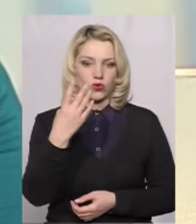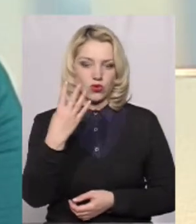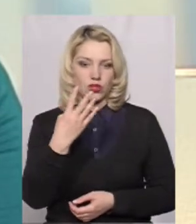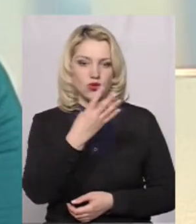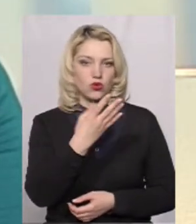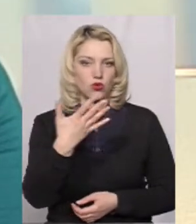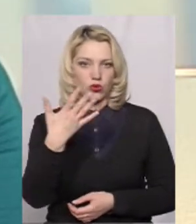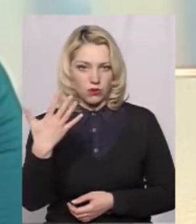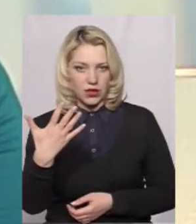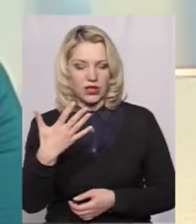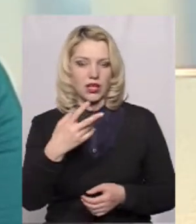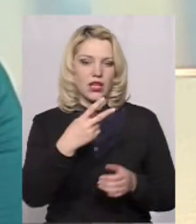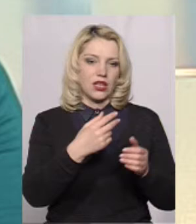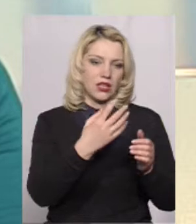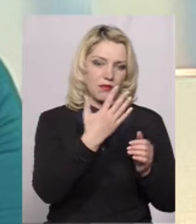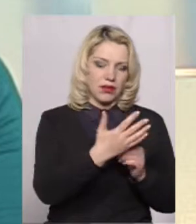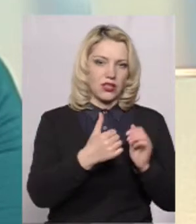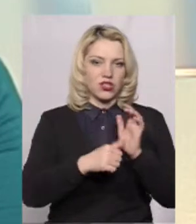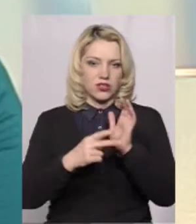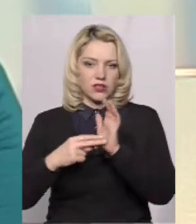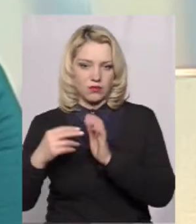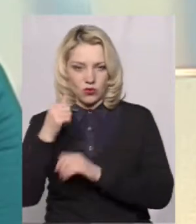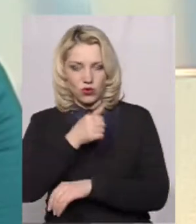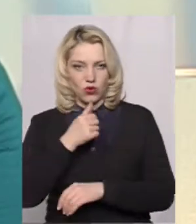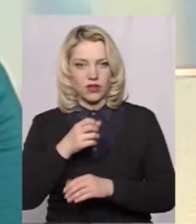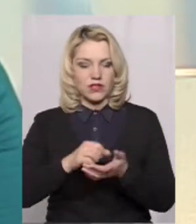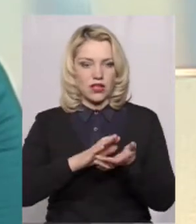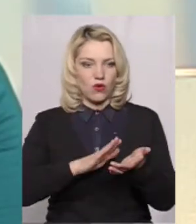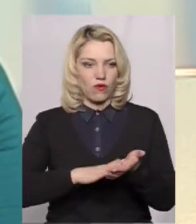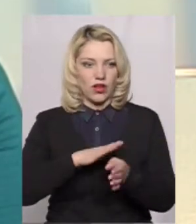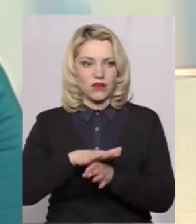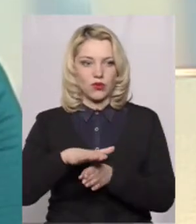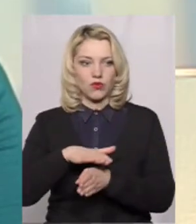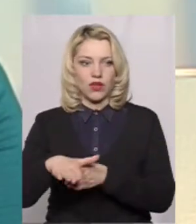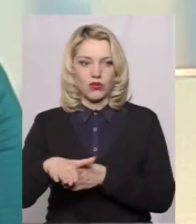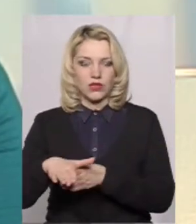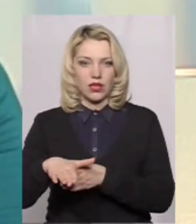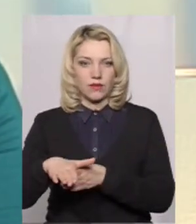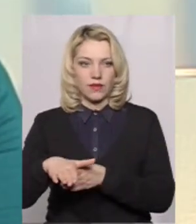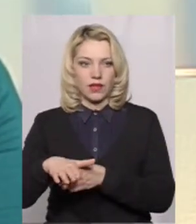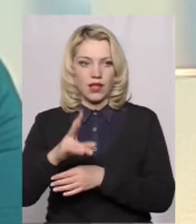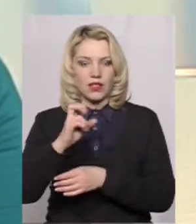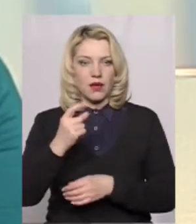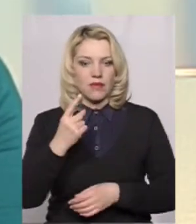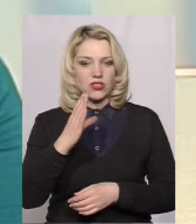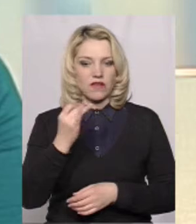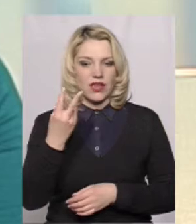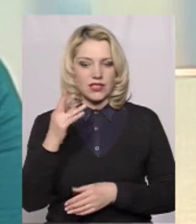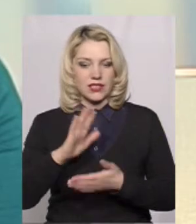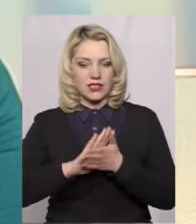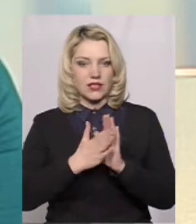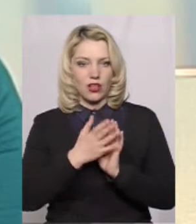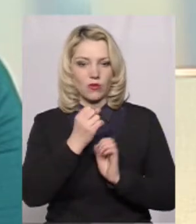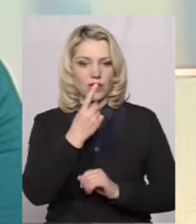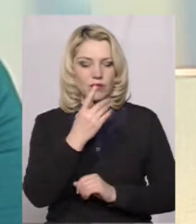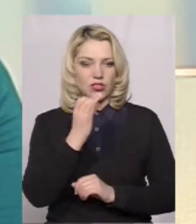4 до 5 і з 5 до 6-7 років. Зарахування відбувається на 1 вересня. Станом